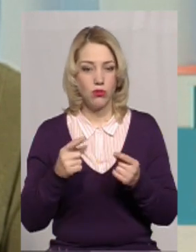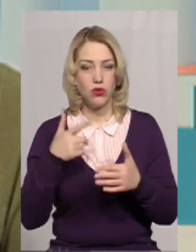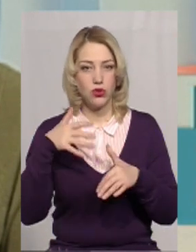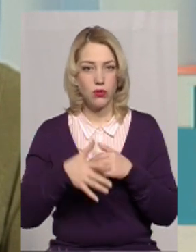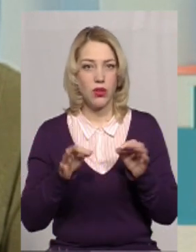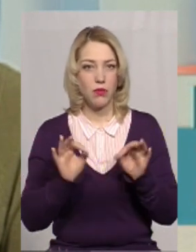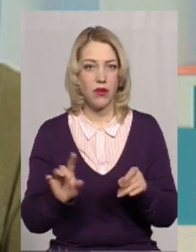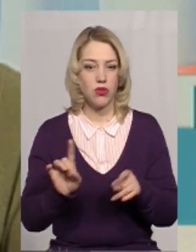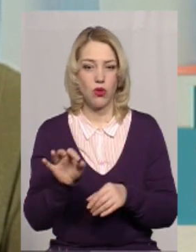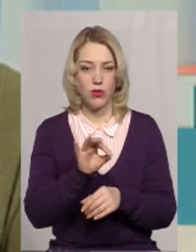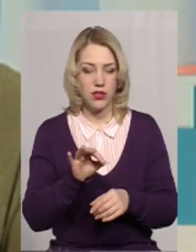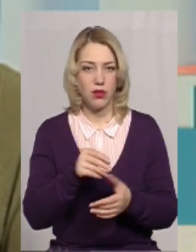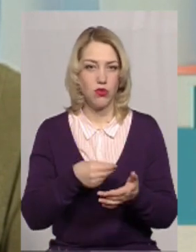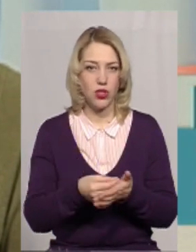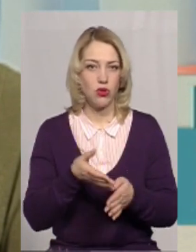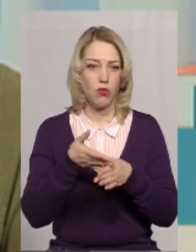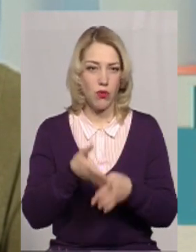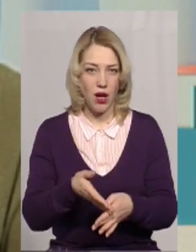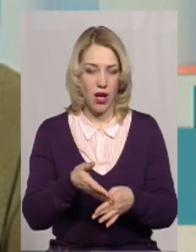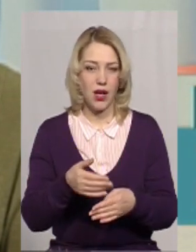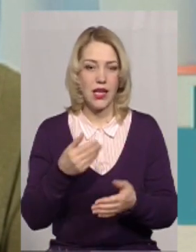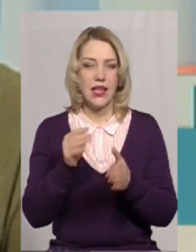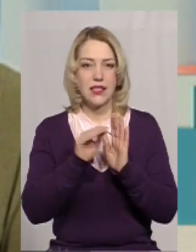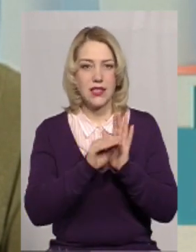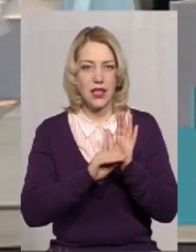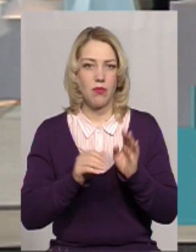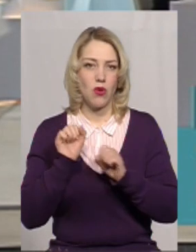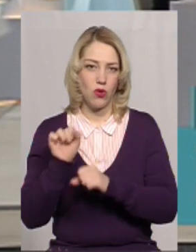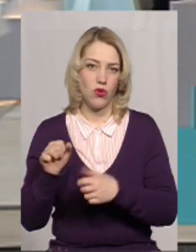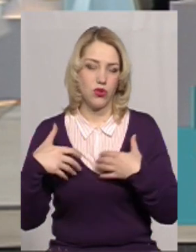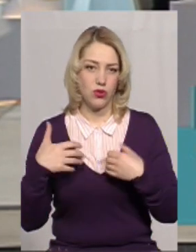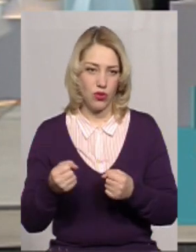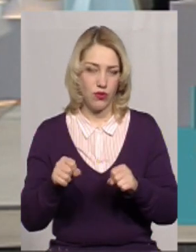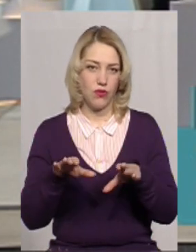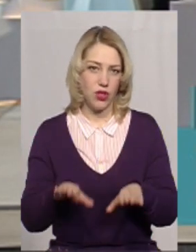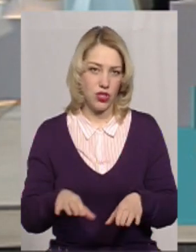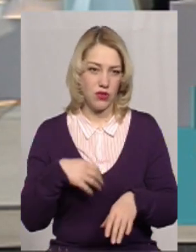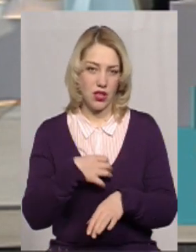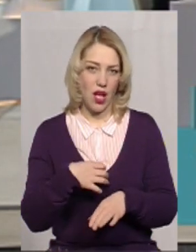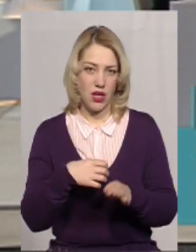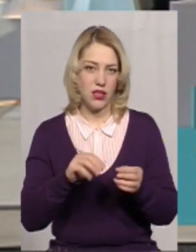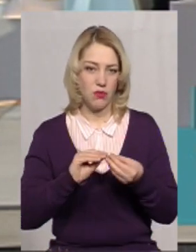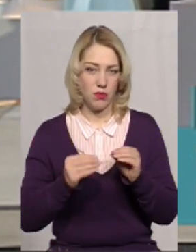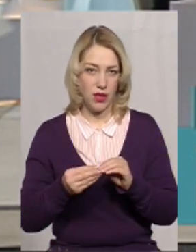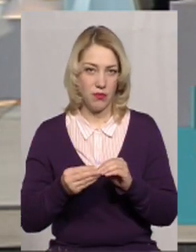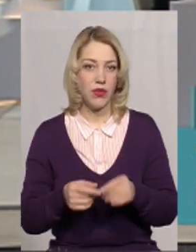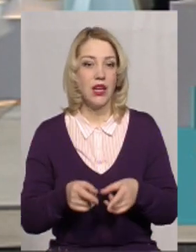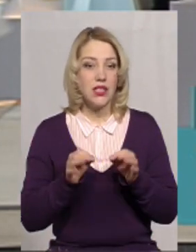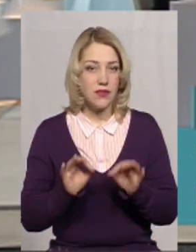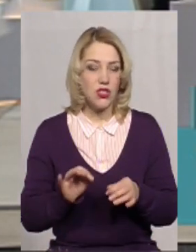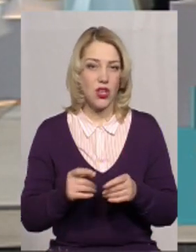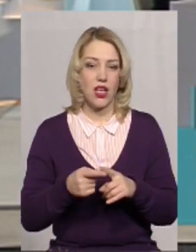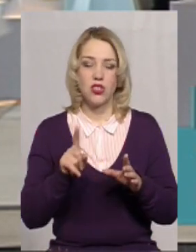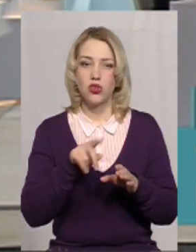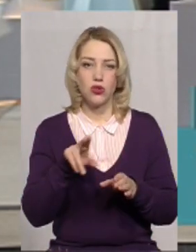обласний бюджет допомагає системі охороні здоров'я. Вирішувати негальні проблеми. Звичайно, просто на фоні